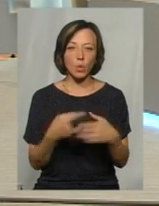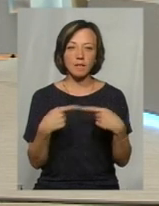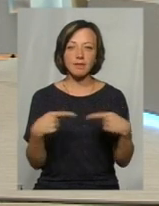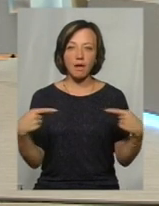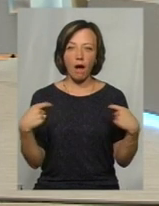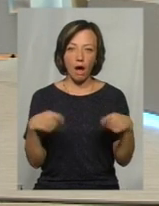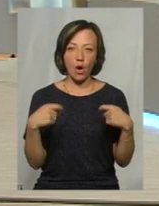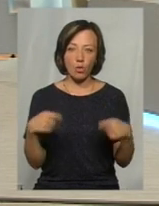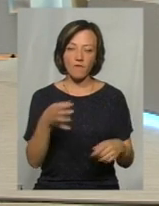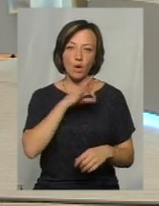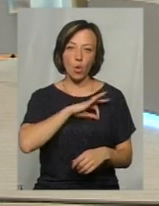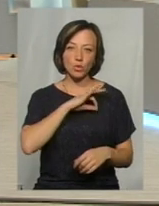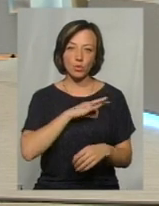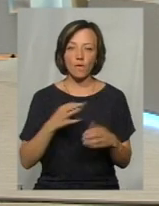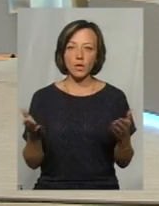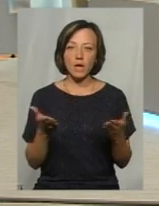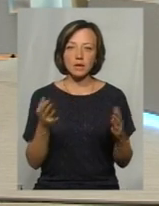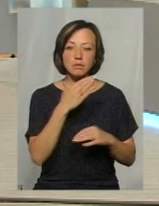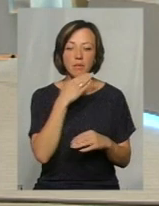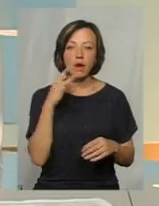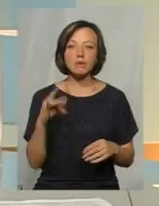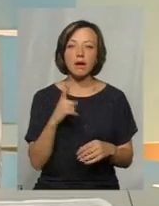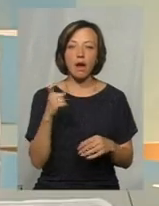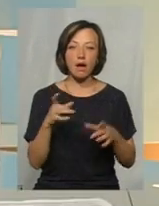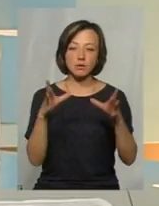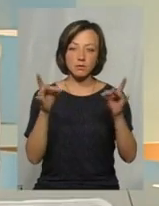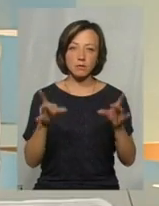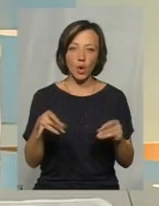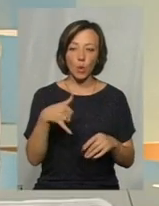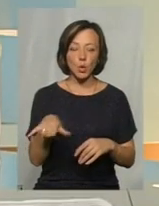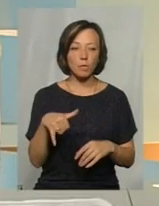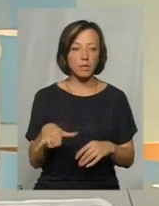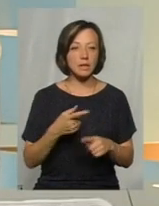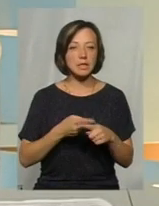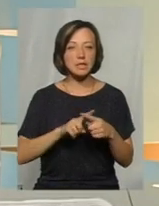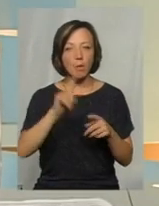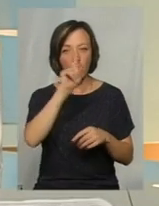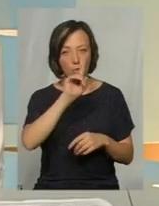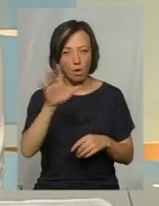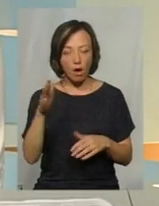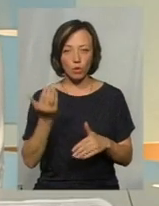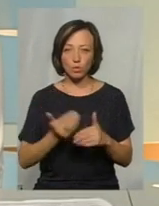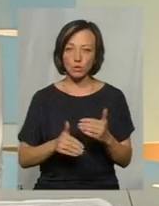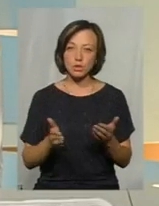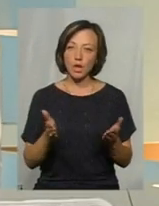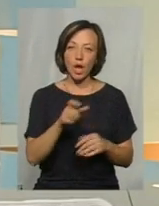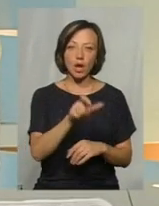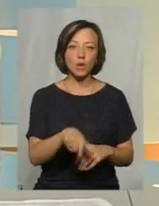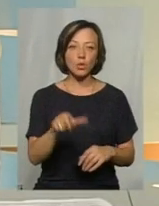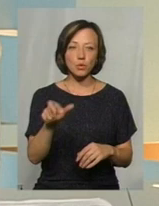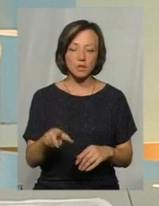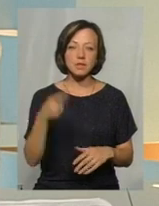тарою вже використовування, якісь багаторазові турбини, це досить популярно вже, люди